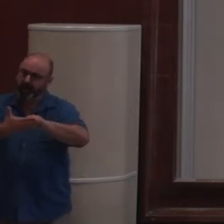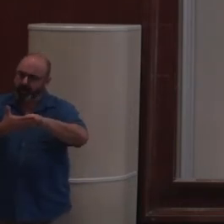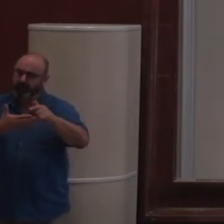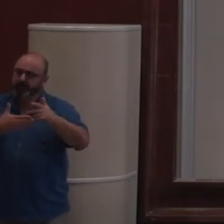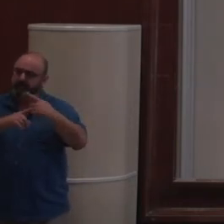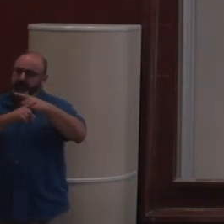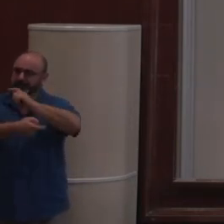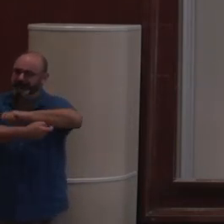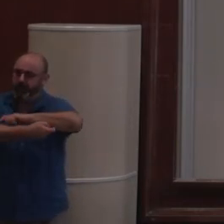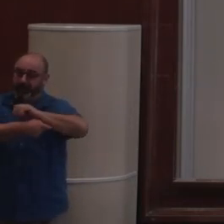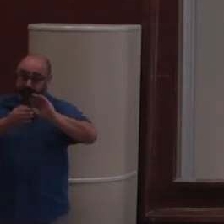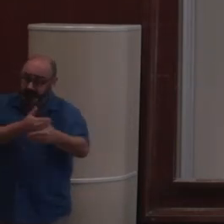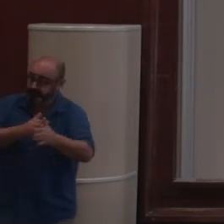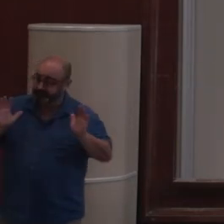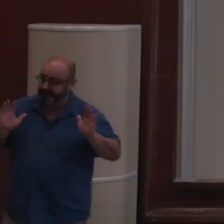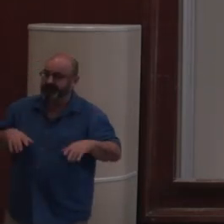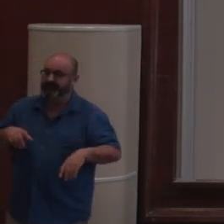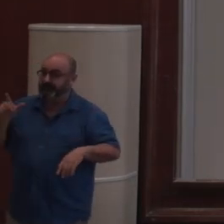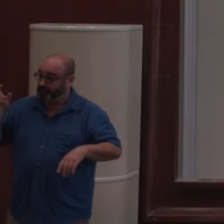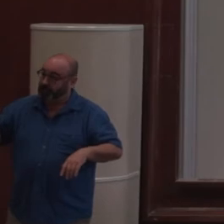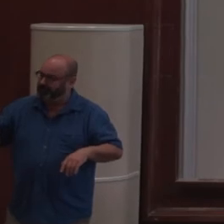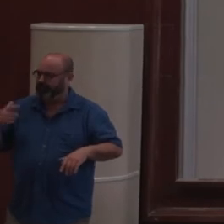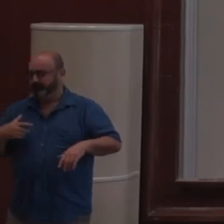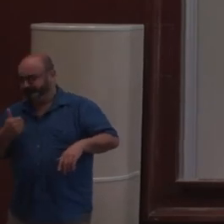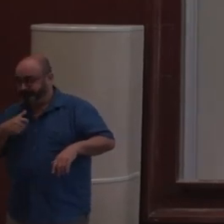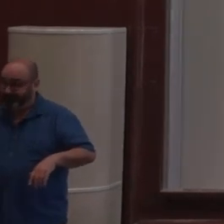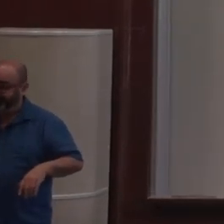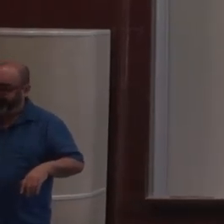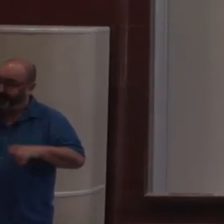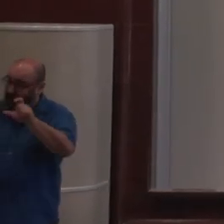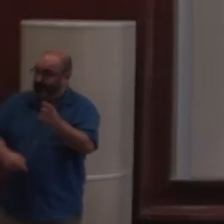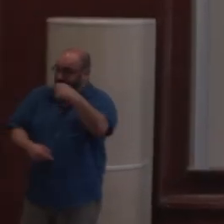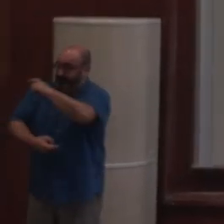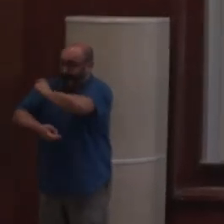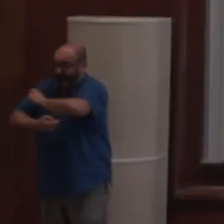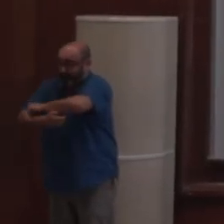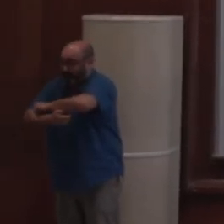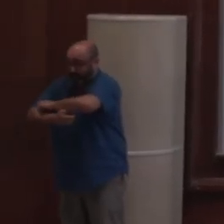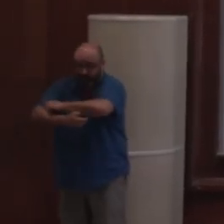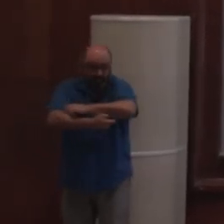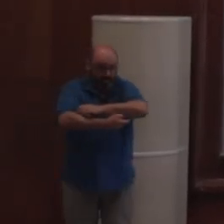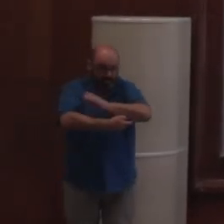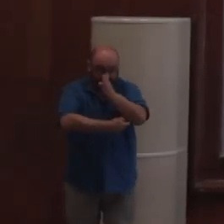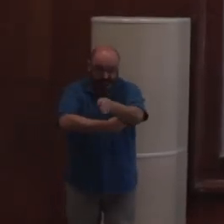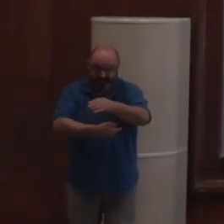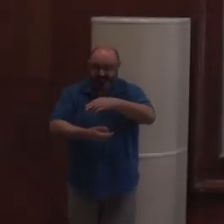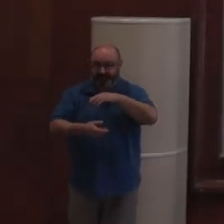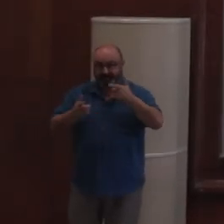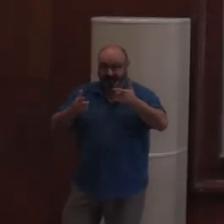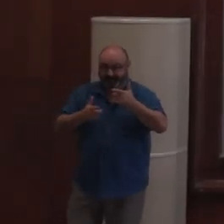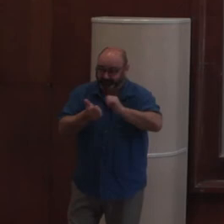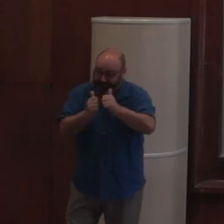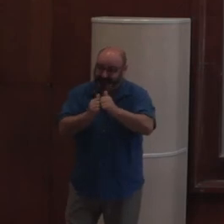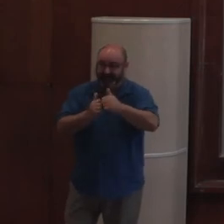Ceux qui veulent venir viennent. Des gens sont venus. Donc, des gens qui sont venus à la Picon FR pour sprinter sont venus sprinter avec nous pour faire du JavaScript. Donc,